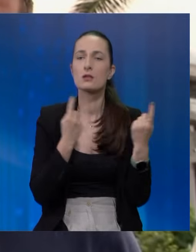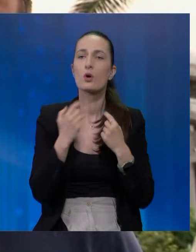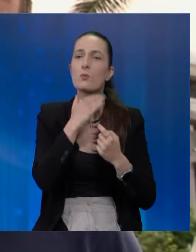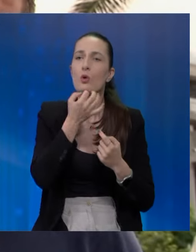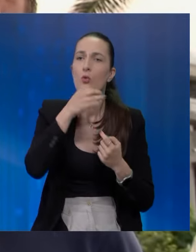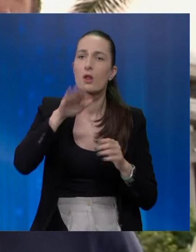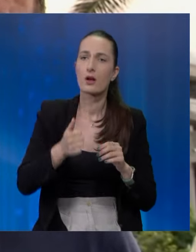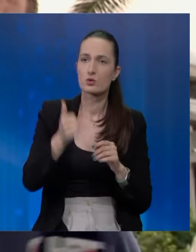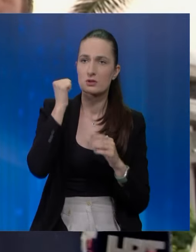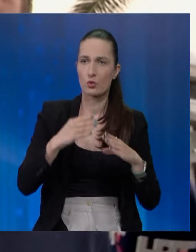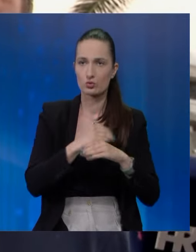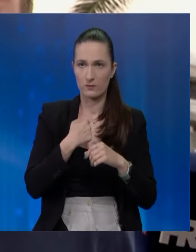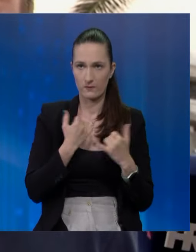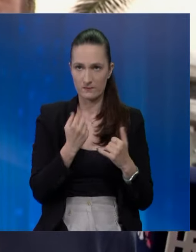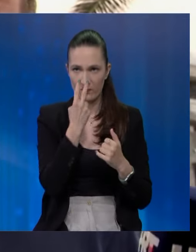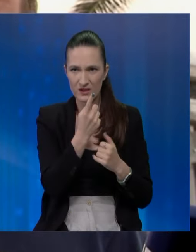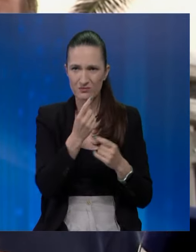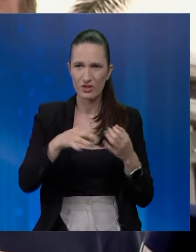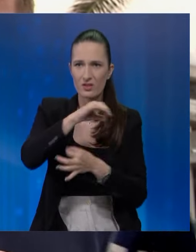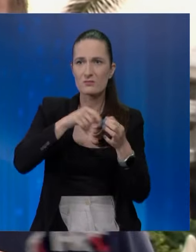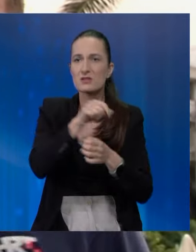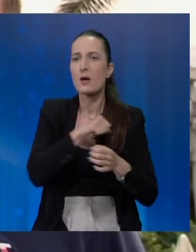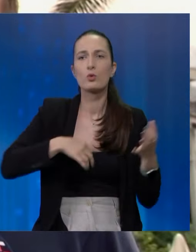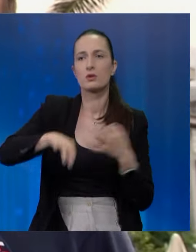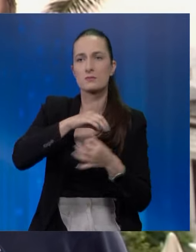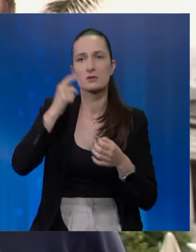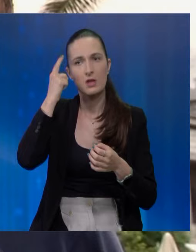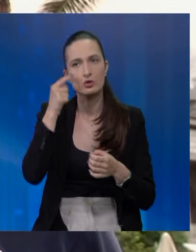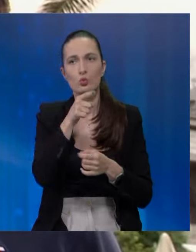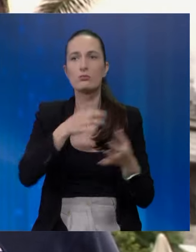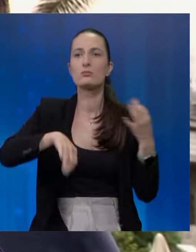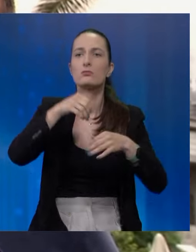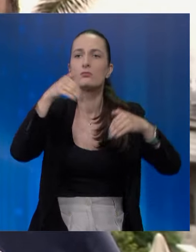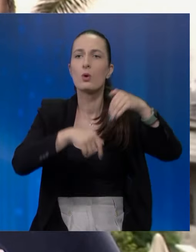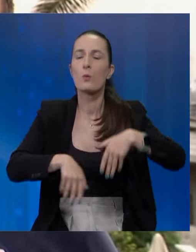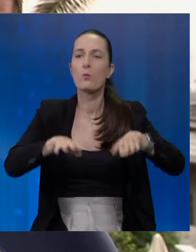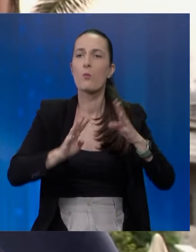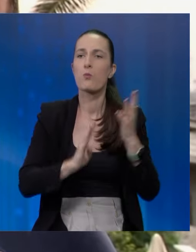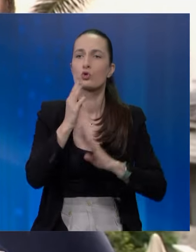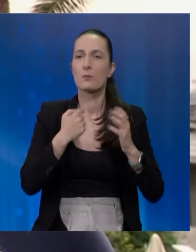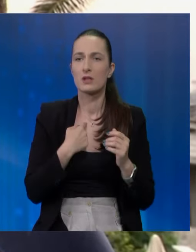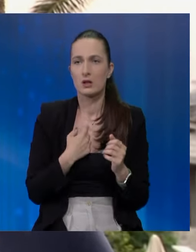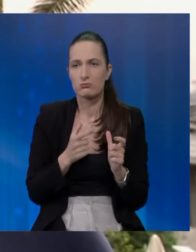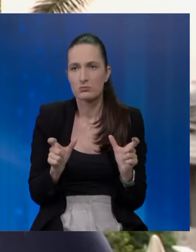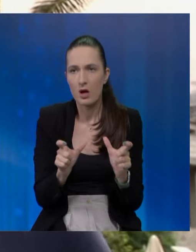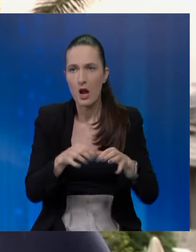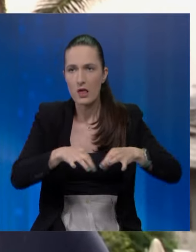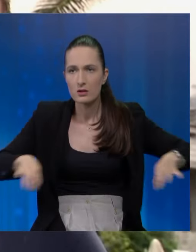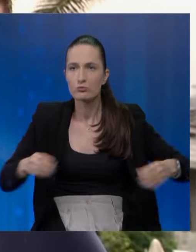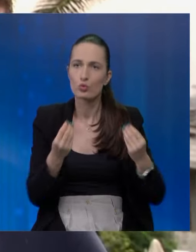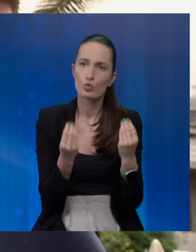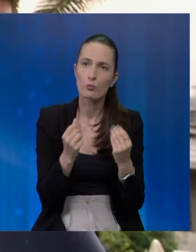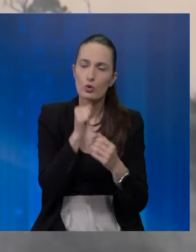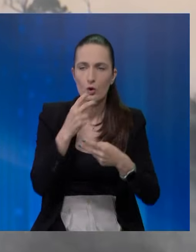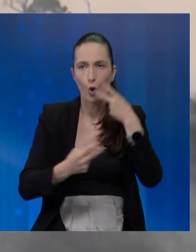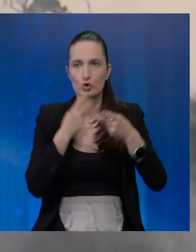situacija puno bolja nego sinoć. Ovo što vidimo da dimi, to je zapravo samo dim. Znači to je izdimljavanje unutar požara. Mi držimo linije